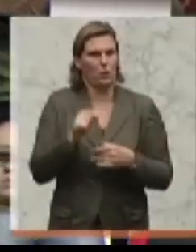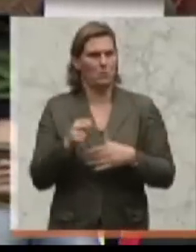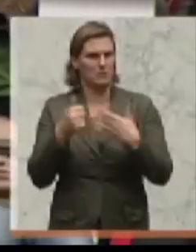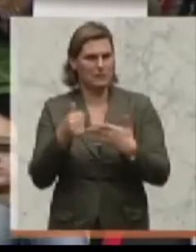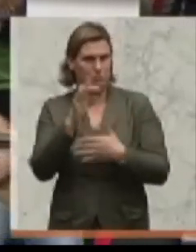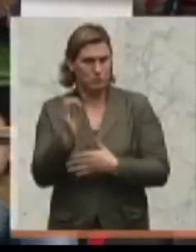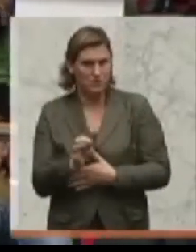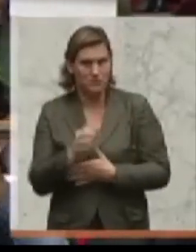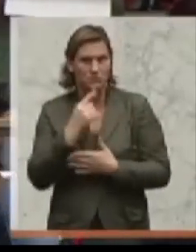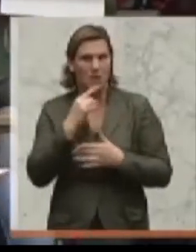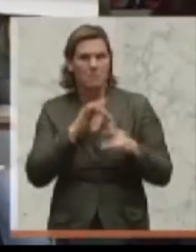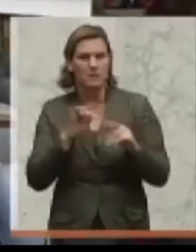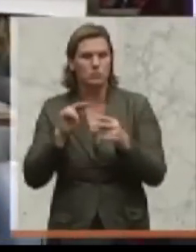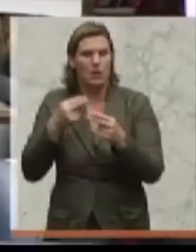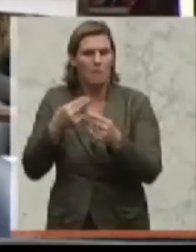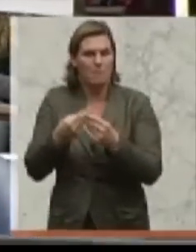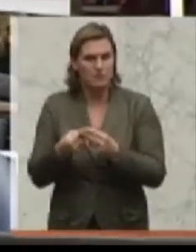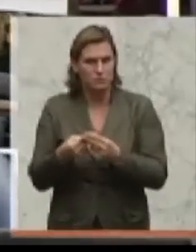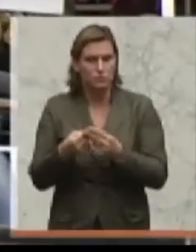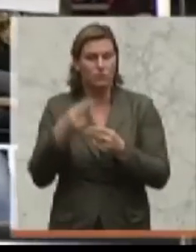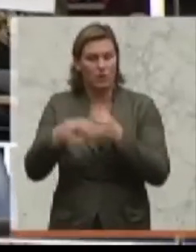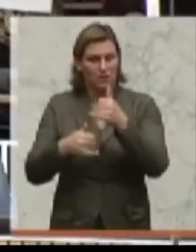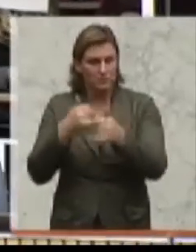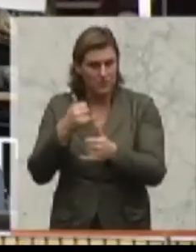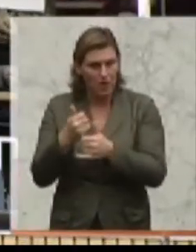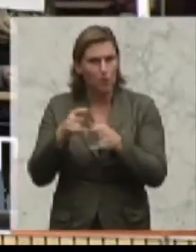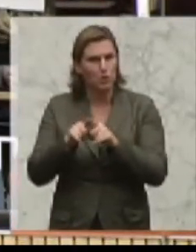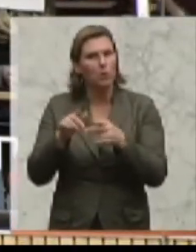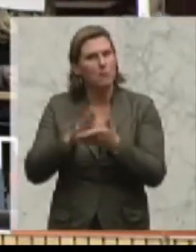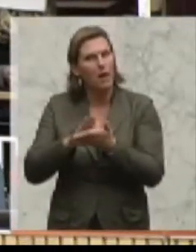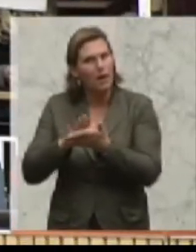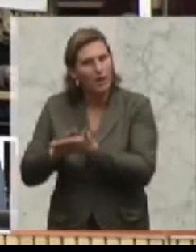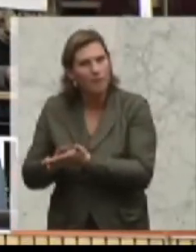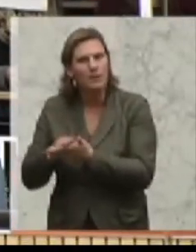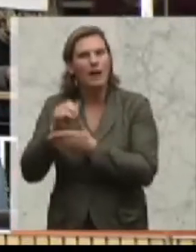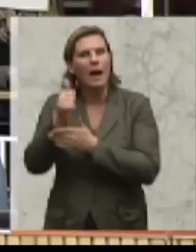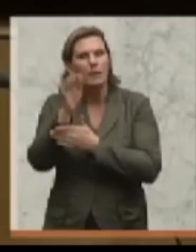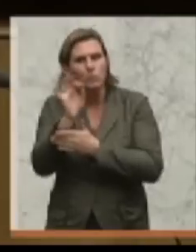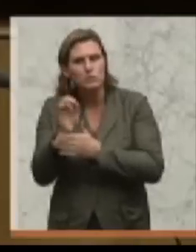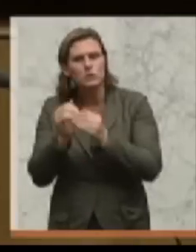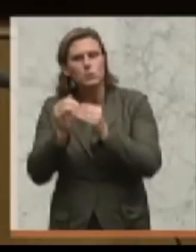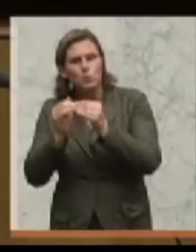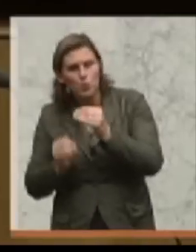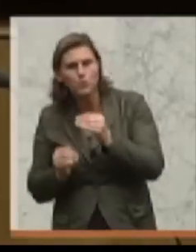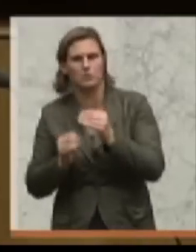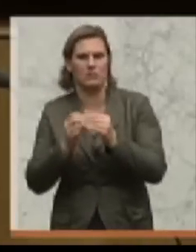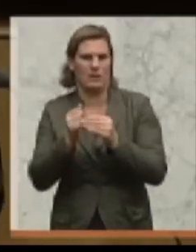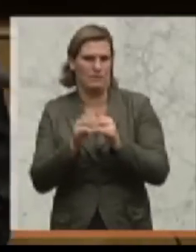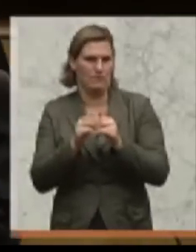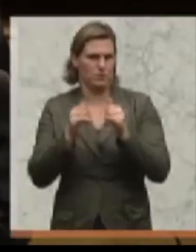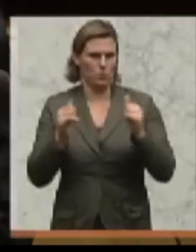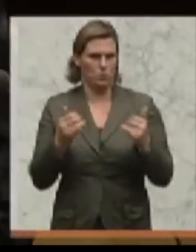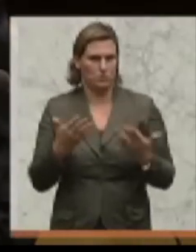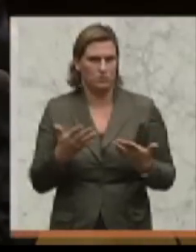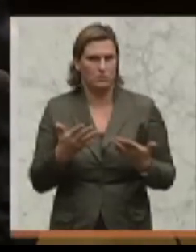dass die Pensionsanpassung für das nächste Jahr und auch für die weiteren Jahre 1 Prozent unter der Inflation liegen wird. Und das